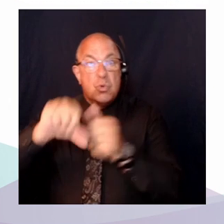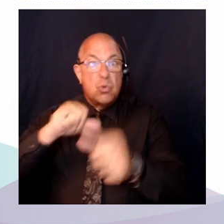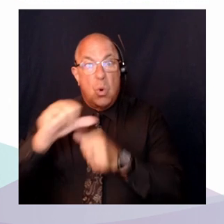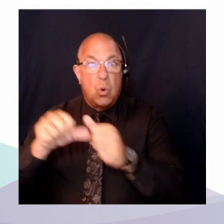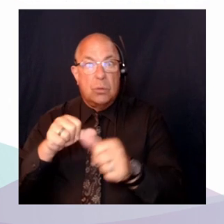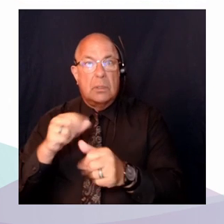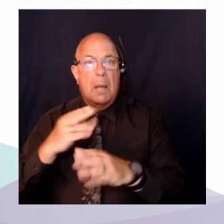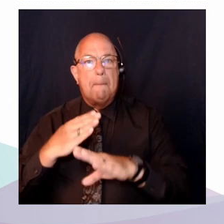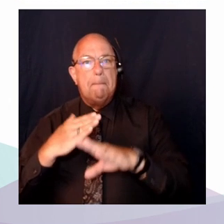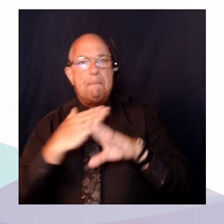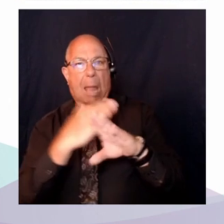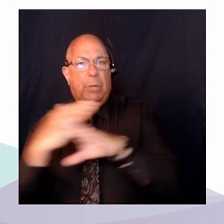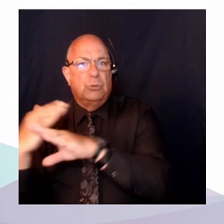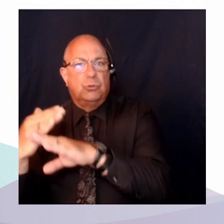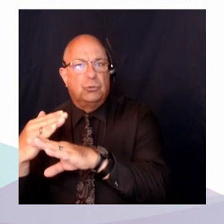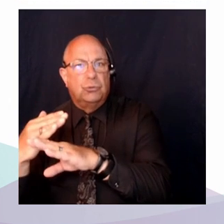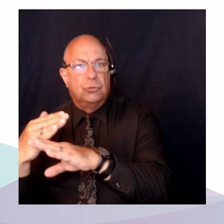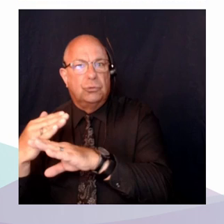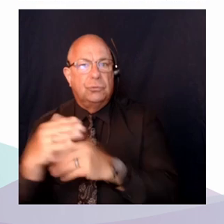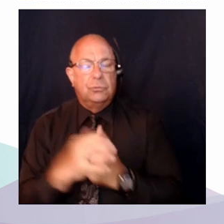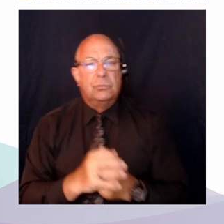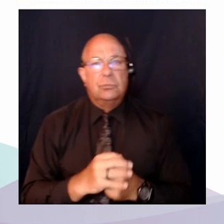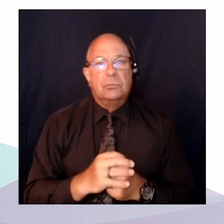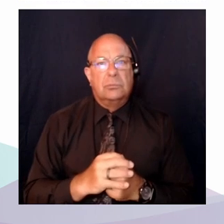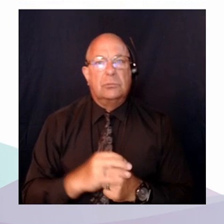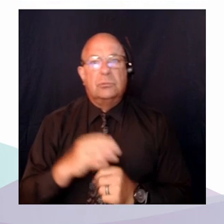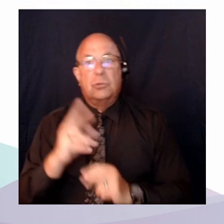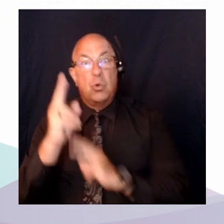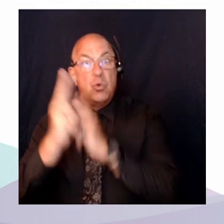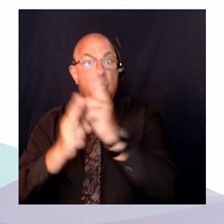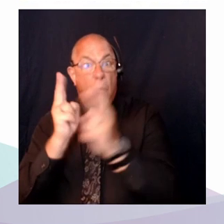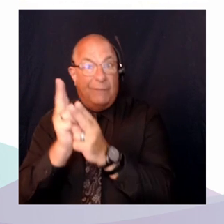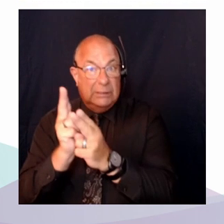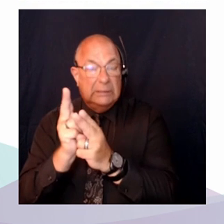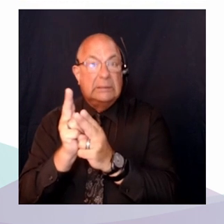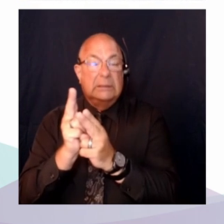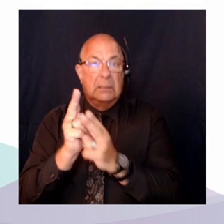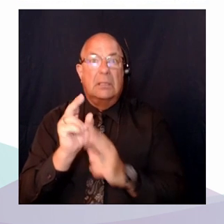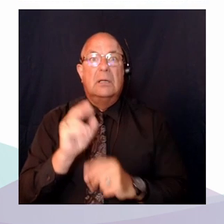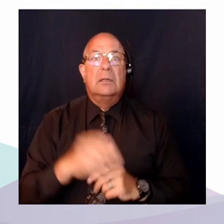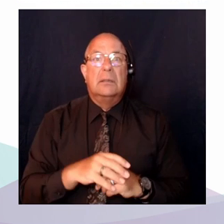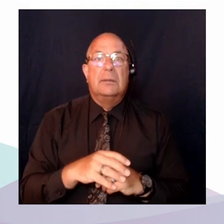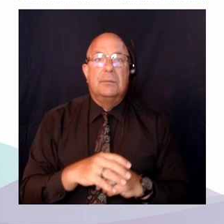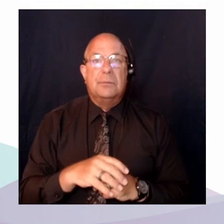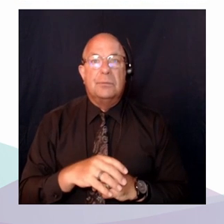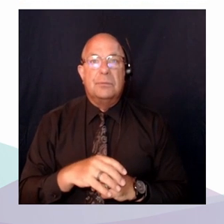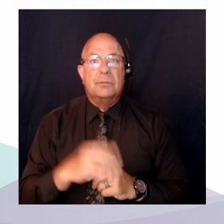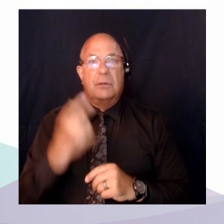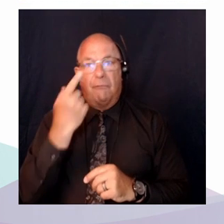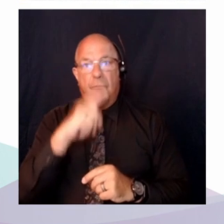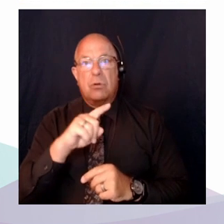universalisme d'altérité et donc de solidarité. On peut maintenant changer de diapo.